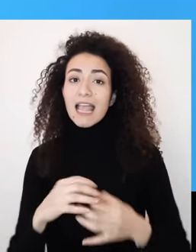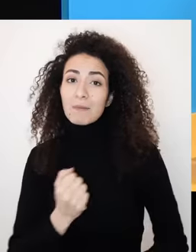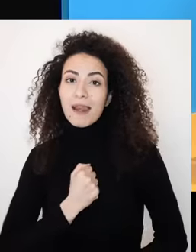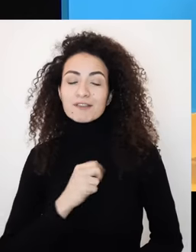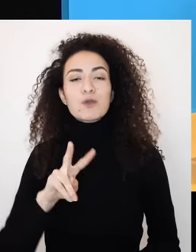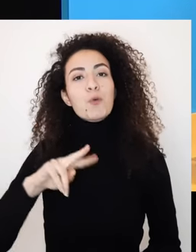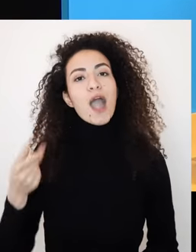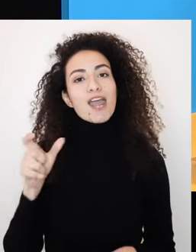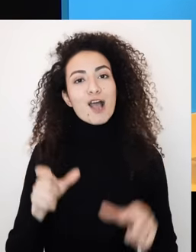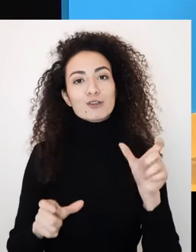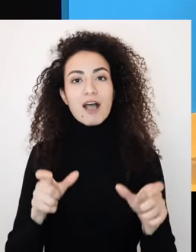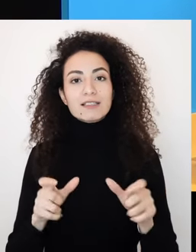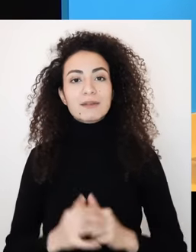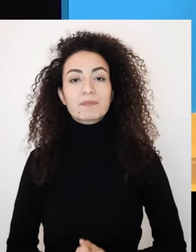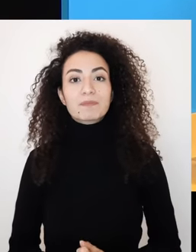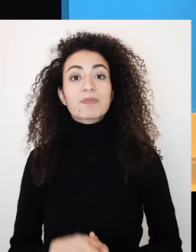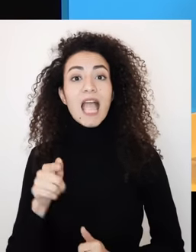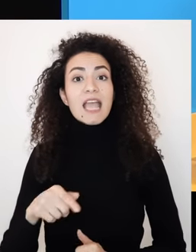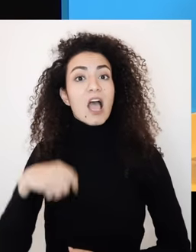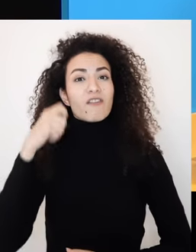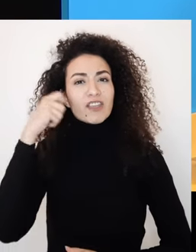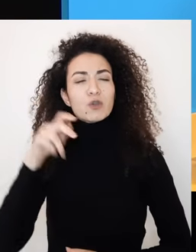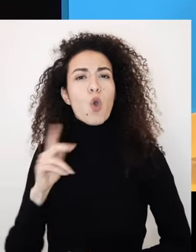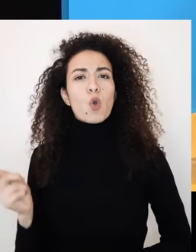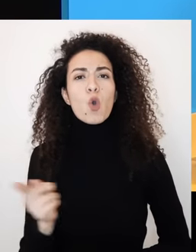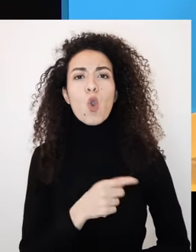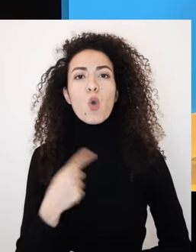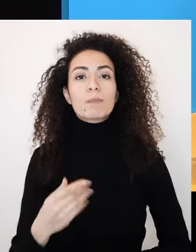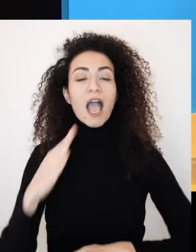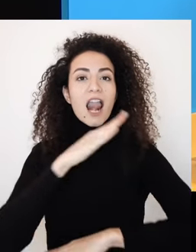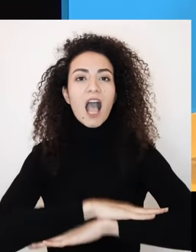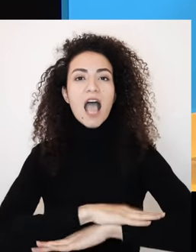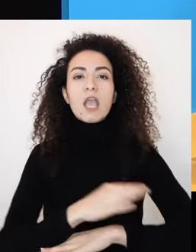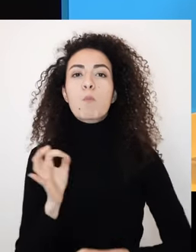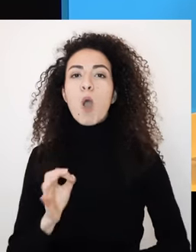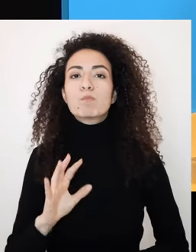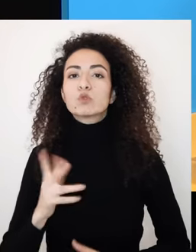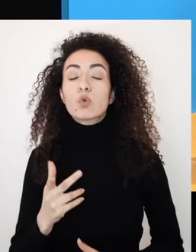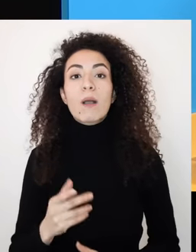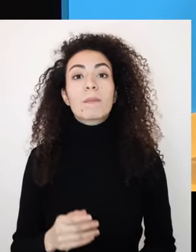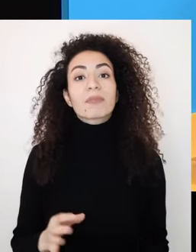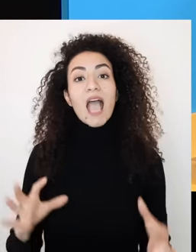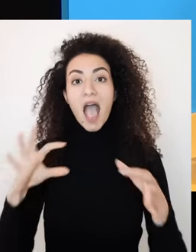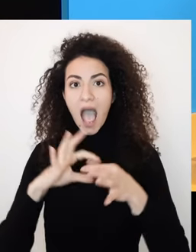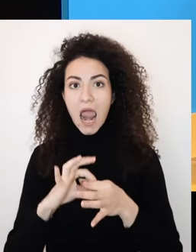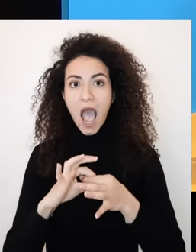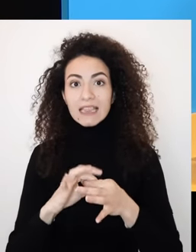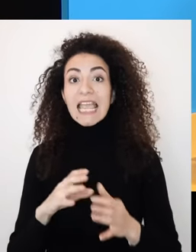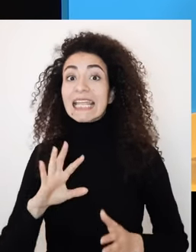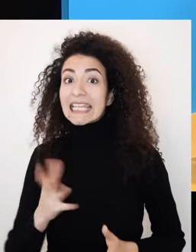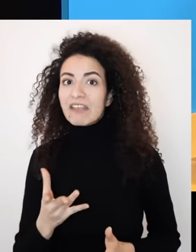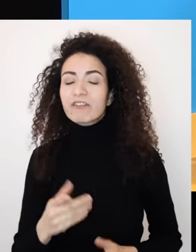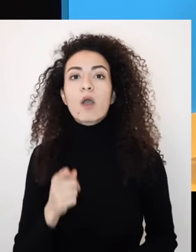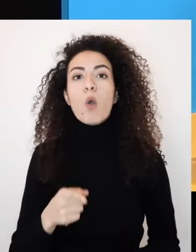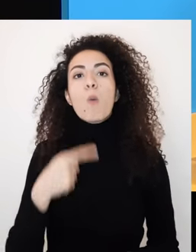الآخرين لأنه هذا البرنامج أنشئ على القاعدة الزهبية اللي بتقول نوعية علاقاتنا بتحدد نوعية حياتنا